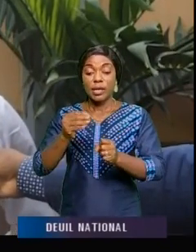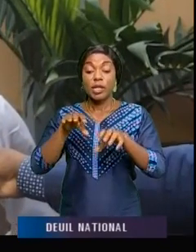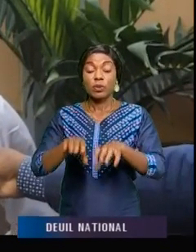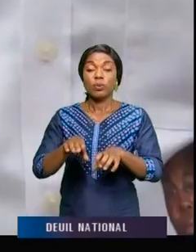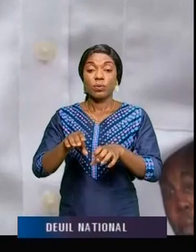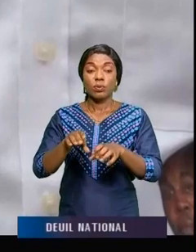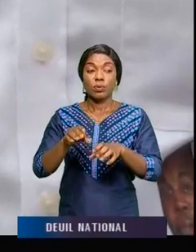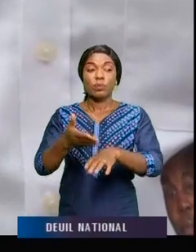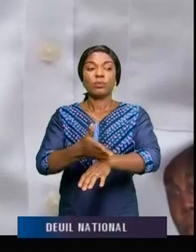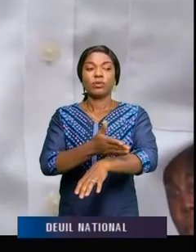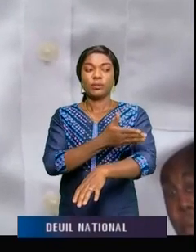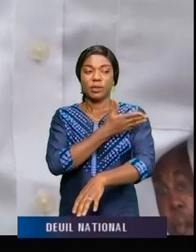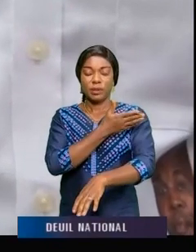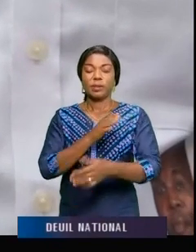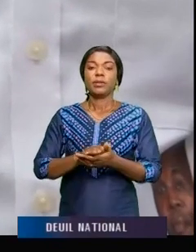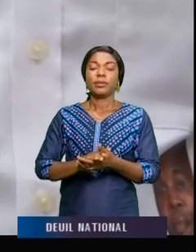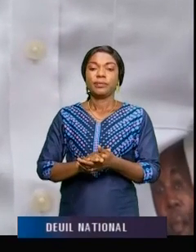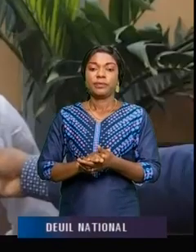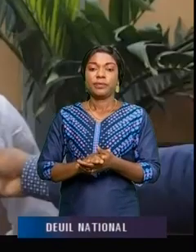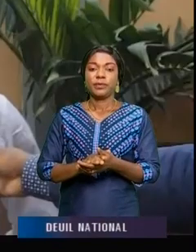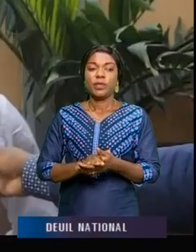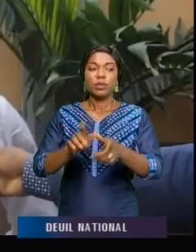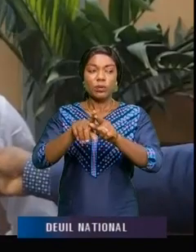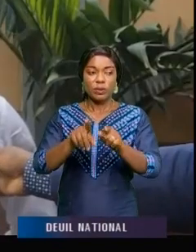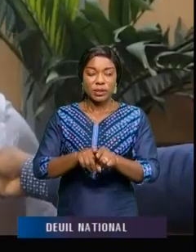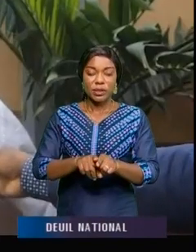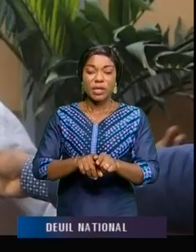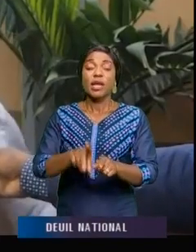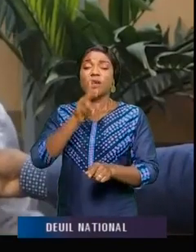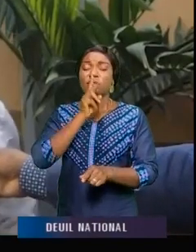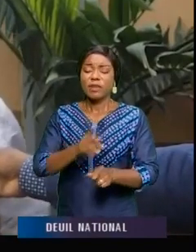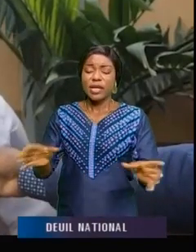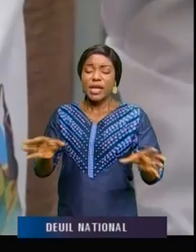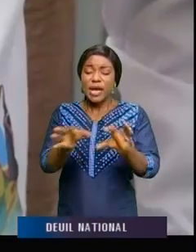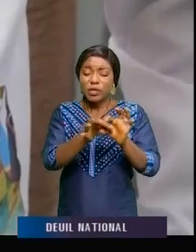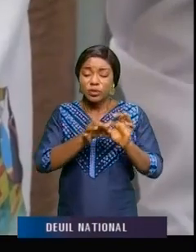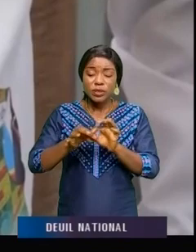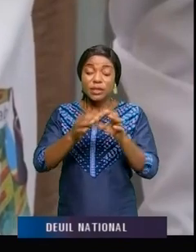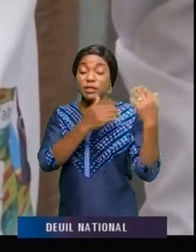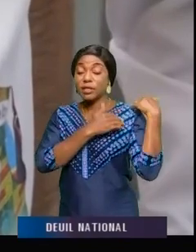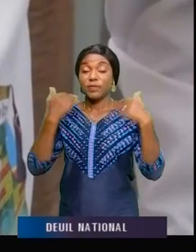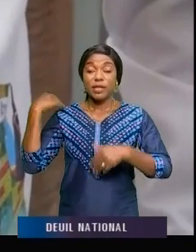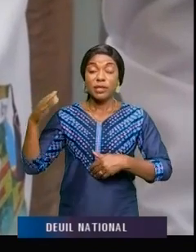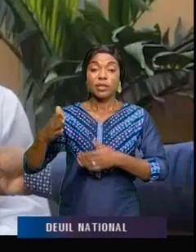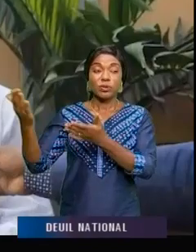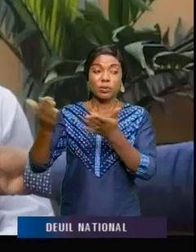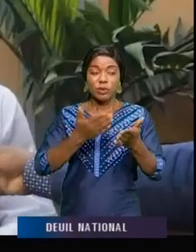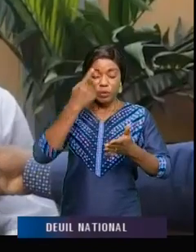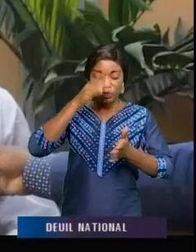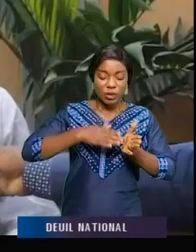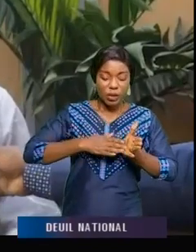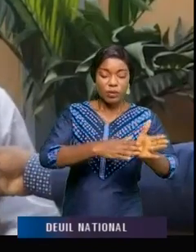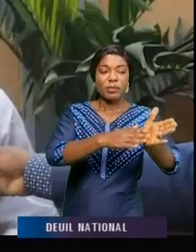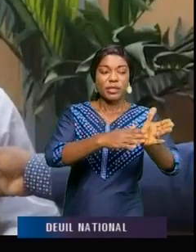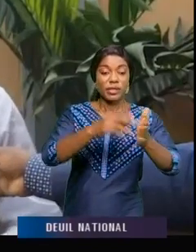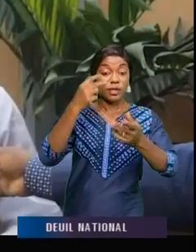La fondation Joseph Mouké, qui est Facha Minature, étant un vrai associé du chef de l'État, nous devons apporter un apport pour accompagner la vision du chef